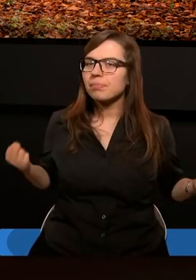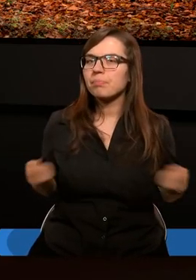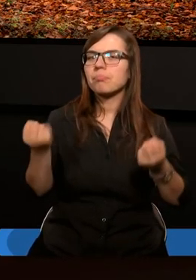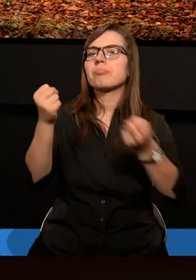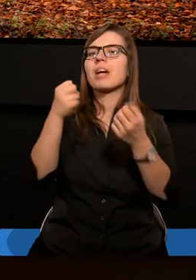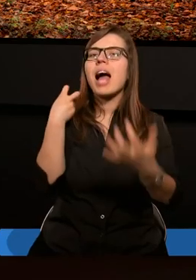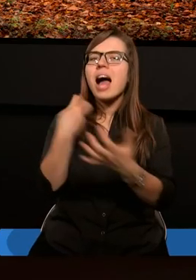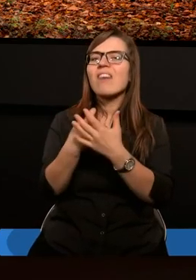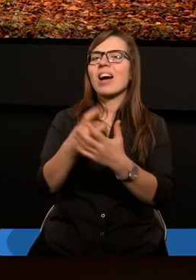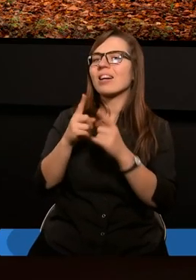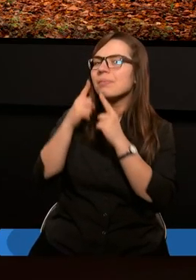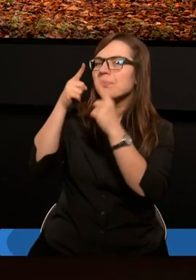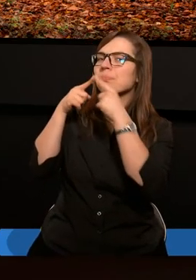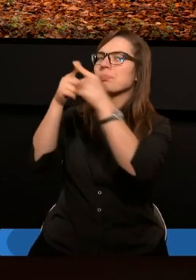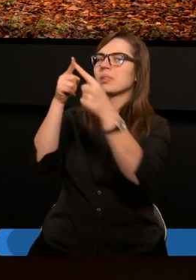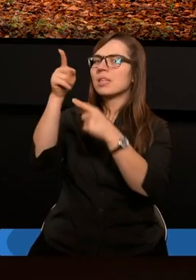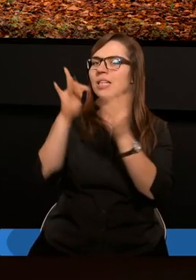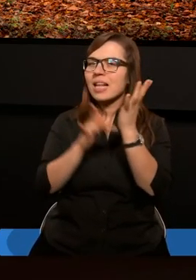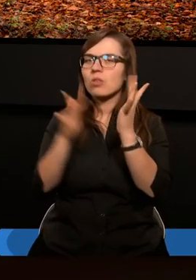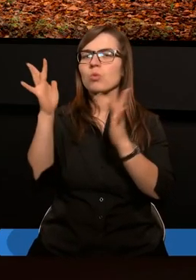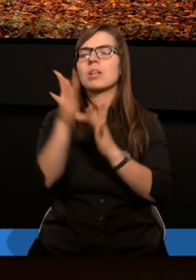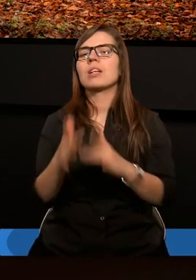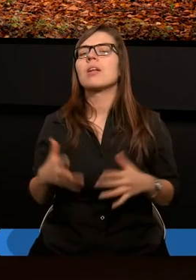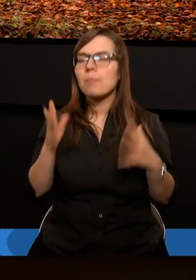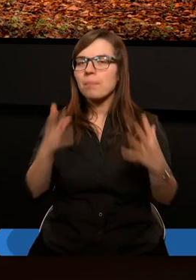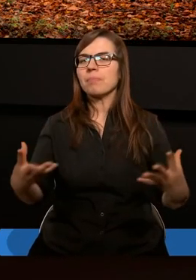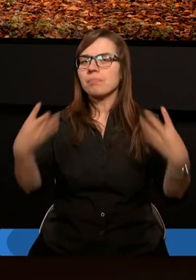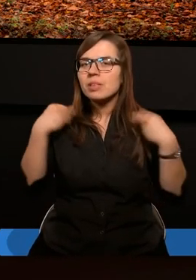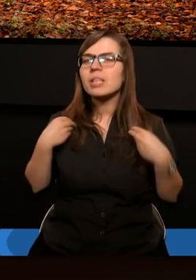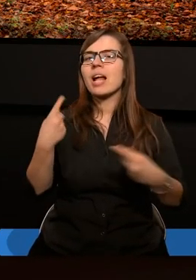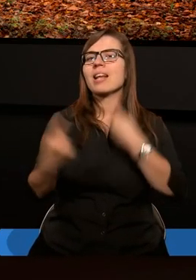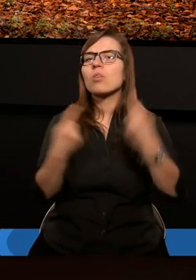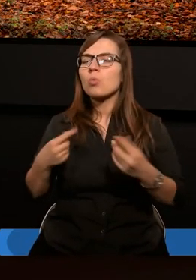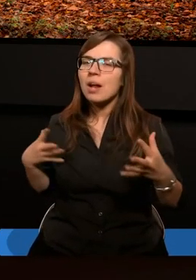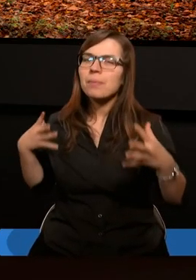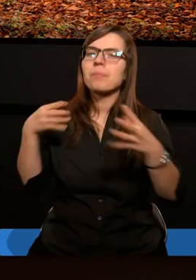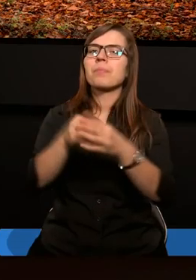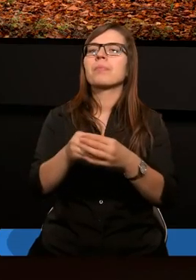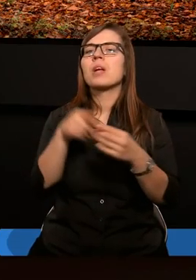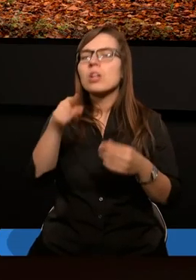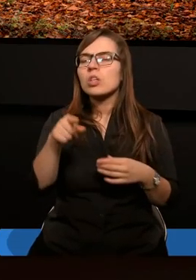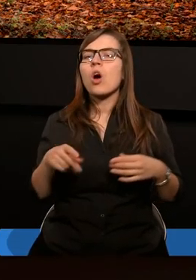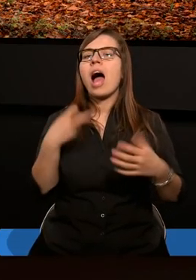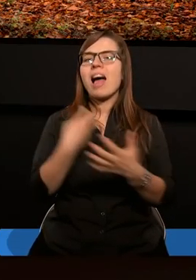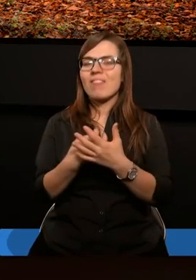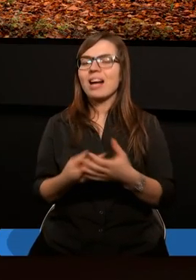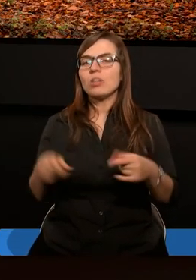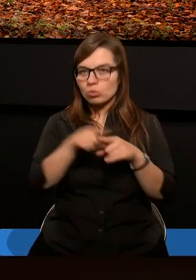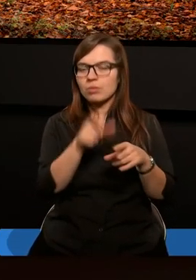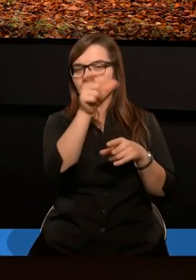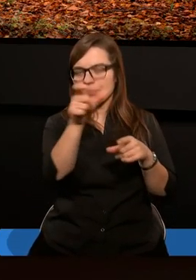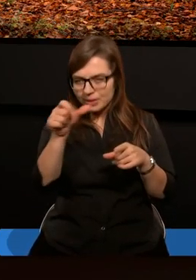Ewangelię o Jezusie Chrystusie, to dojdzie do sytuacji, że gdy już do wszystkich ta Ewangelia dotrze,